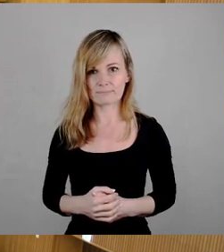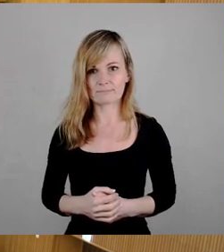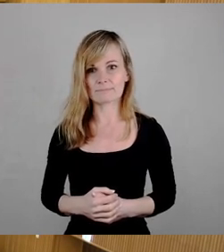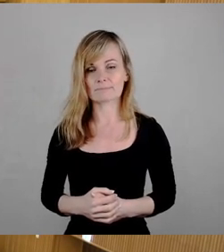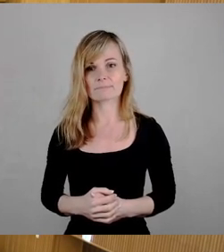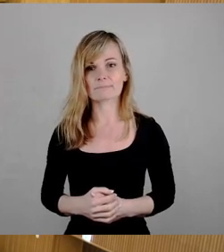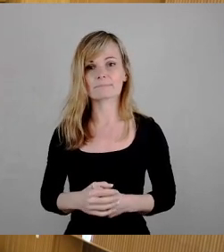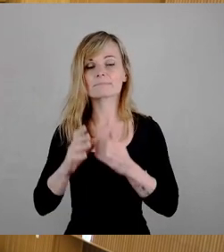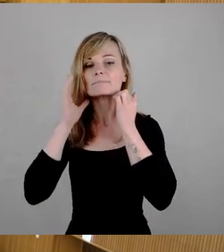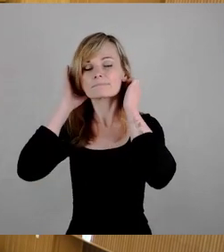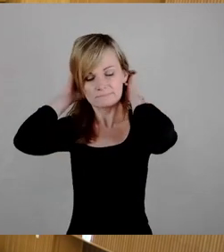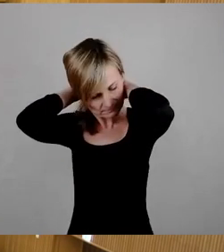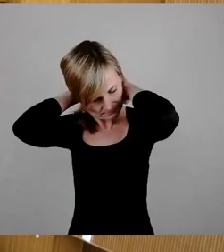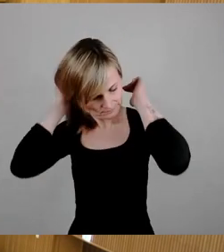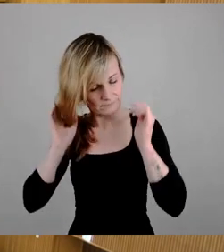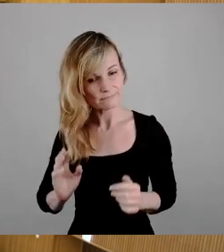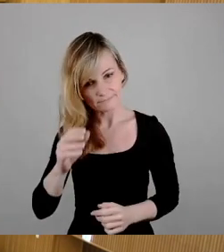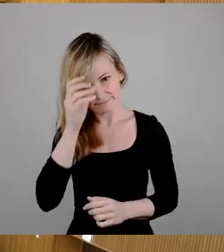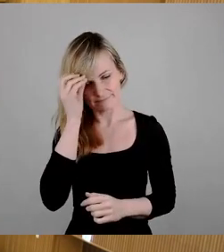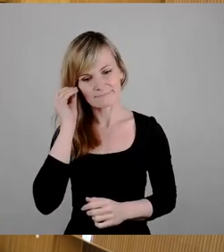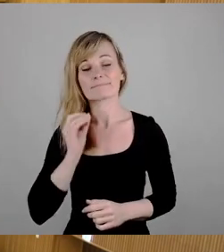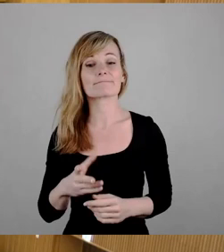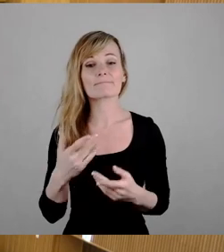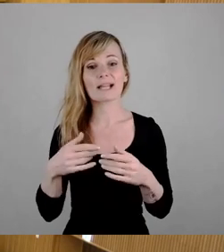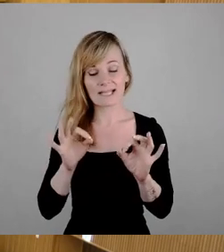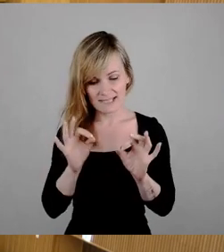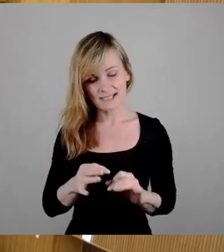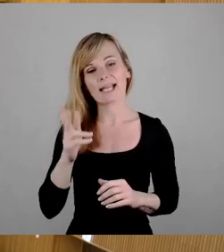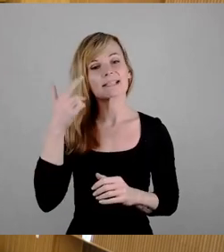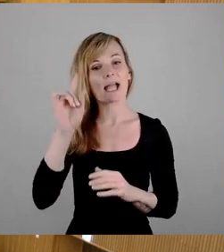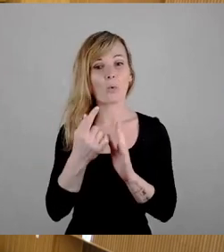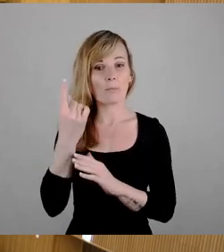Ja, sehr geehrter Herr Oberbürgermeister,